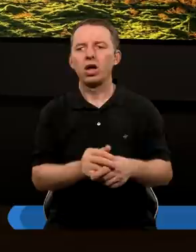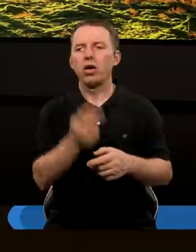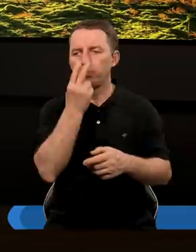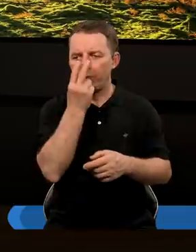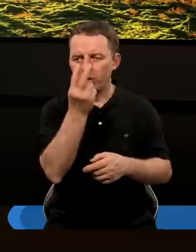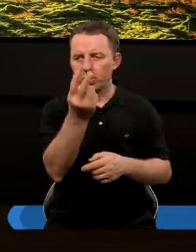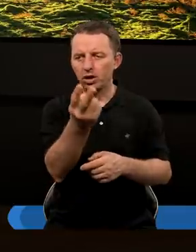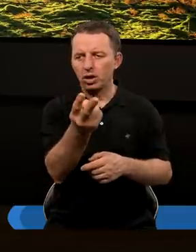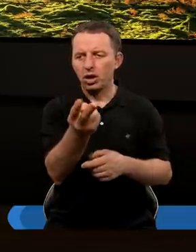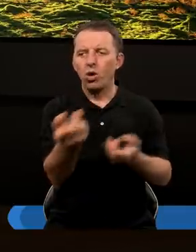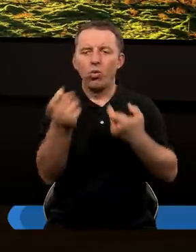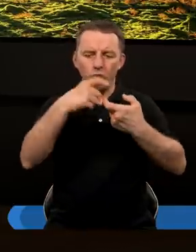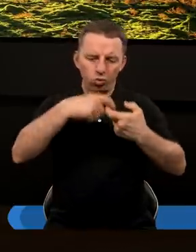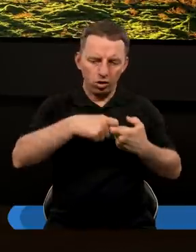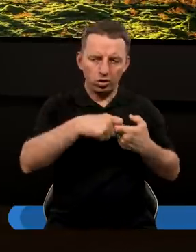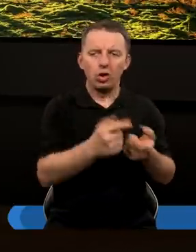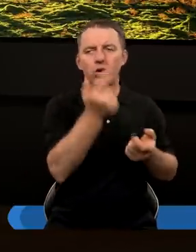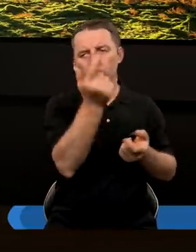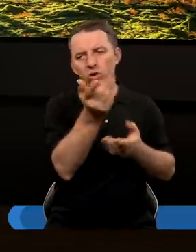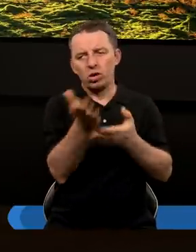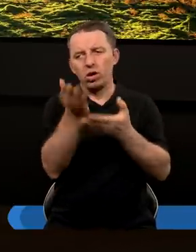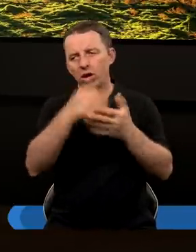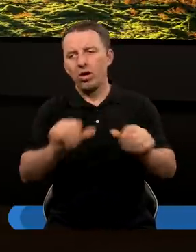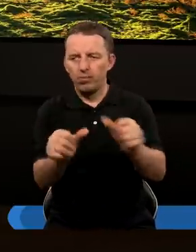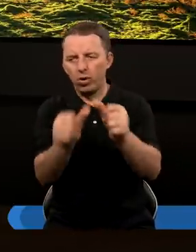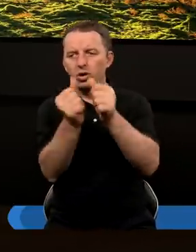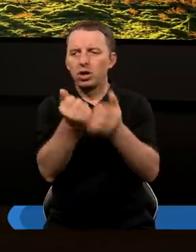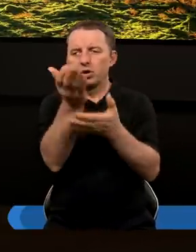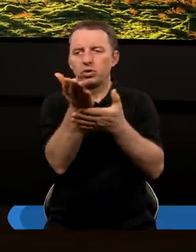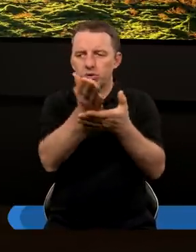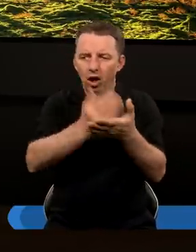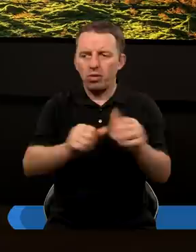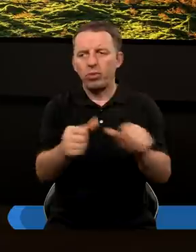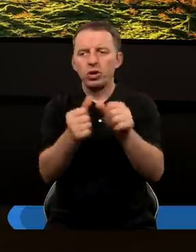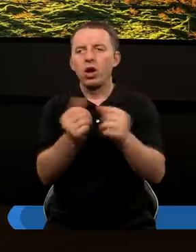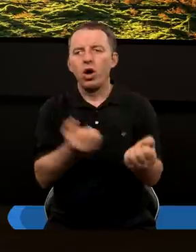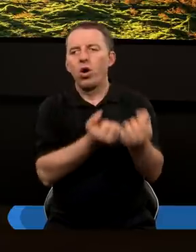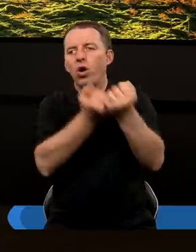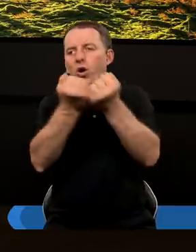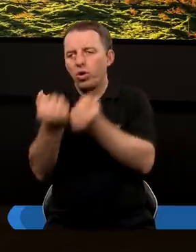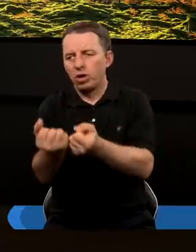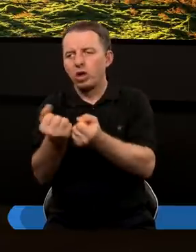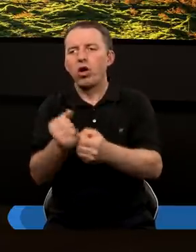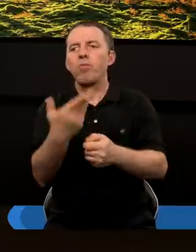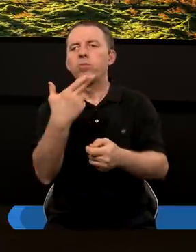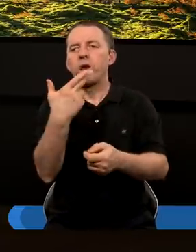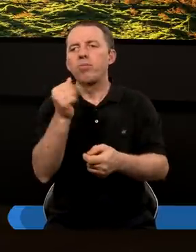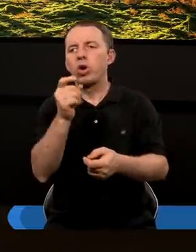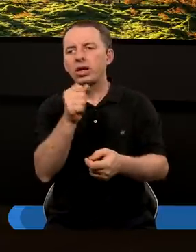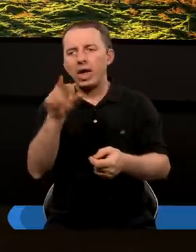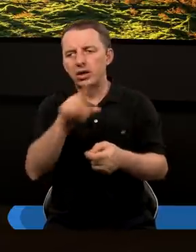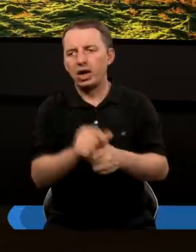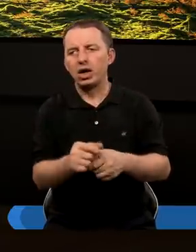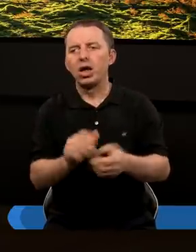Zobaczcie, w jakim sensie ta historia łączy się z drugim rozdziałem. Mieliśmy posąg, tylko jedna część tego posągu odnosiła się do króla Nebukatnesara.